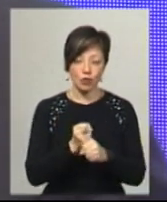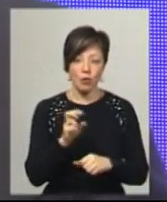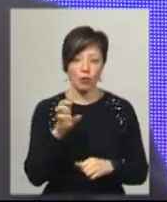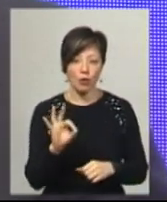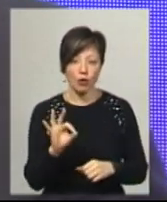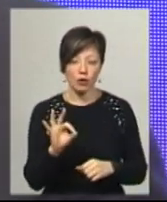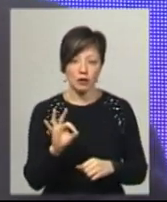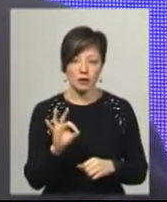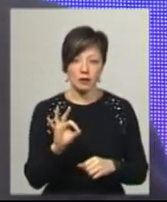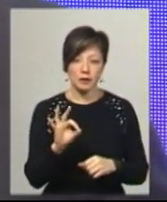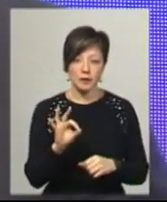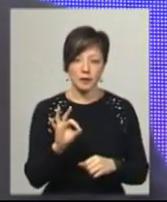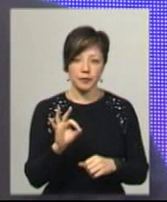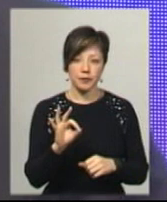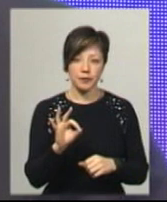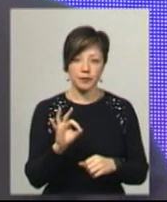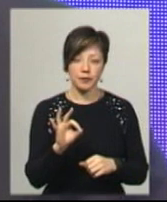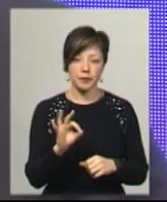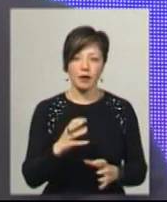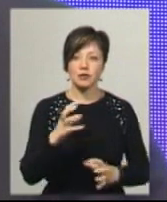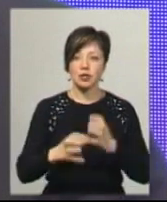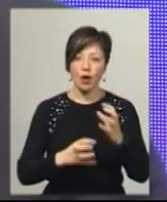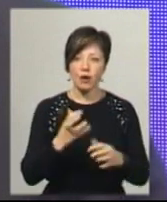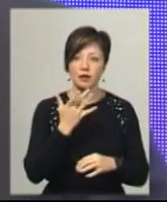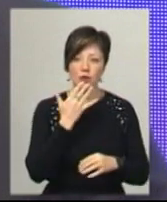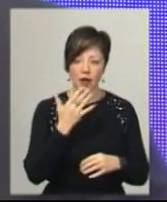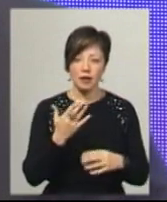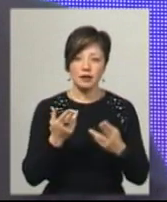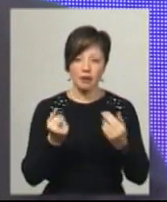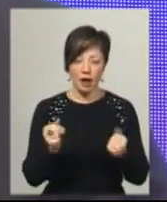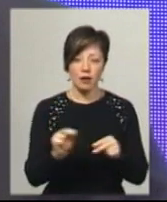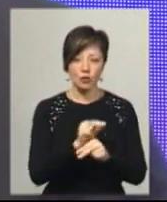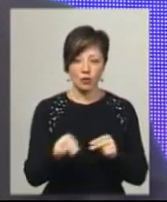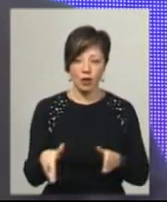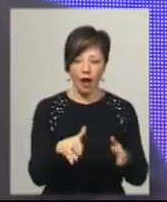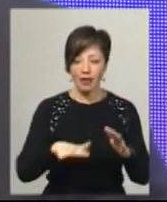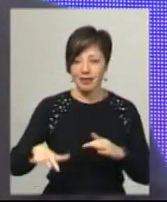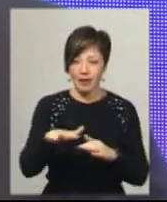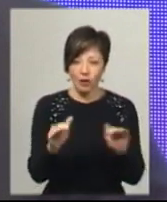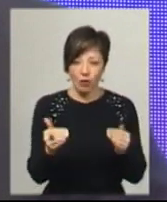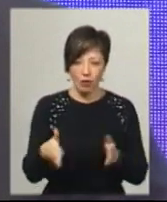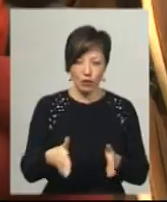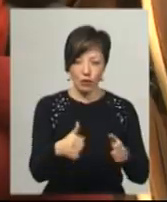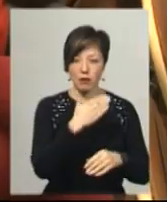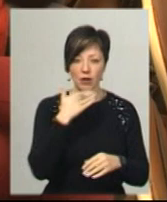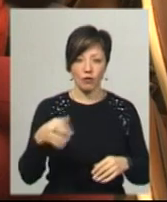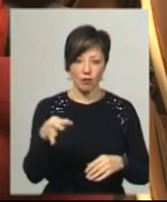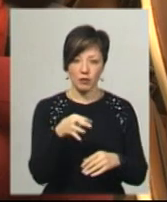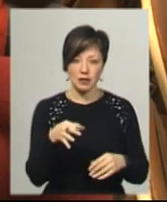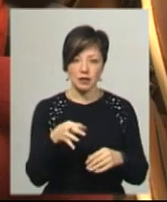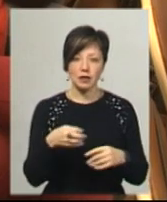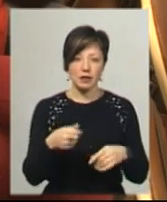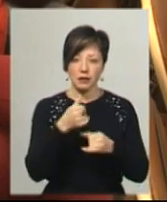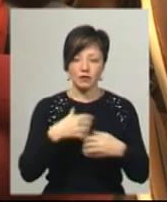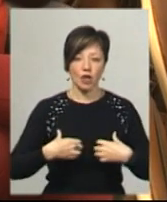дороги, так плану, літери міждородні або національні, так, їх ремонтують, територіальні, їх дуже багато в області. Вони в самому